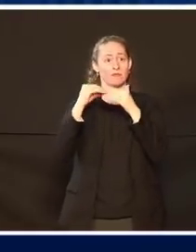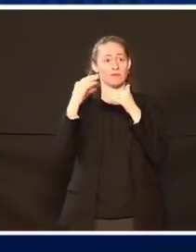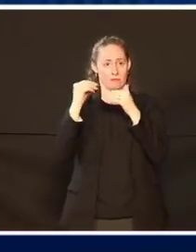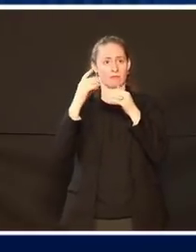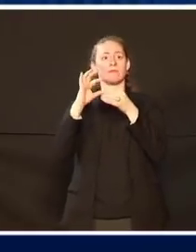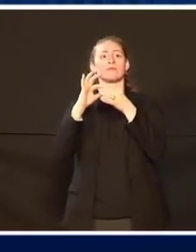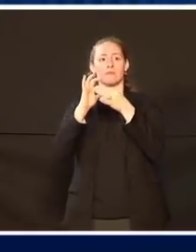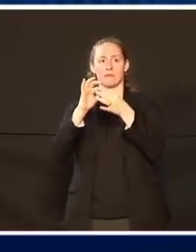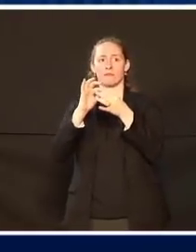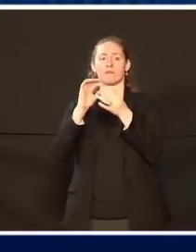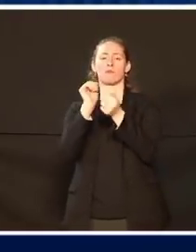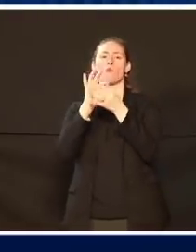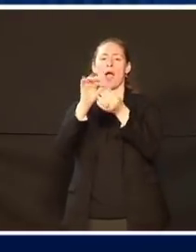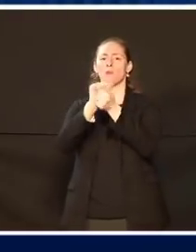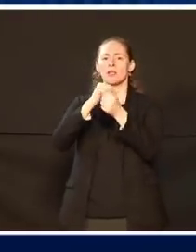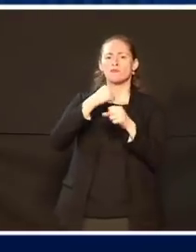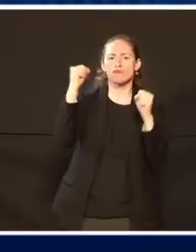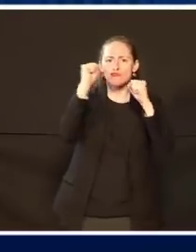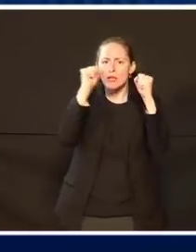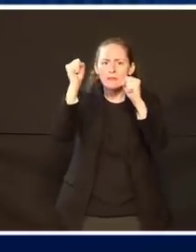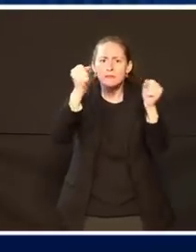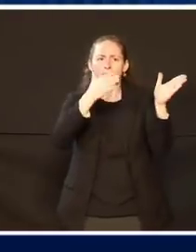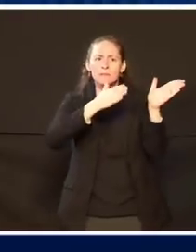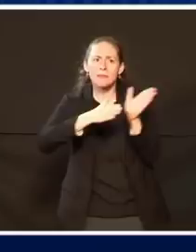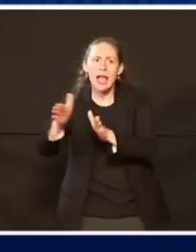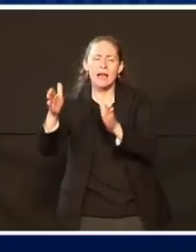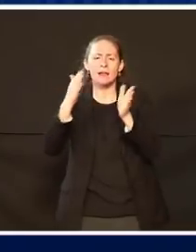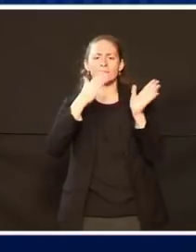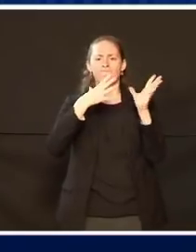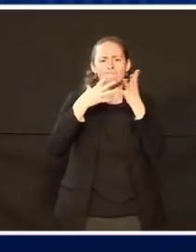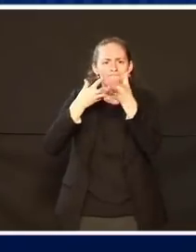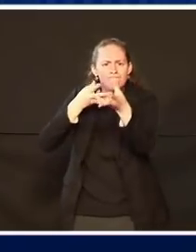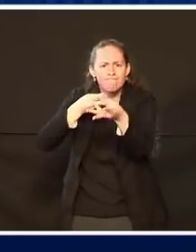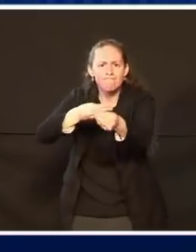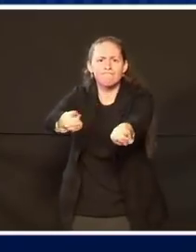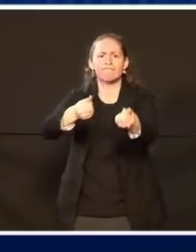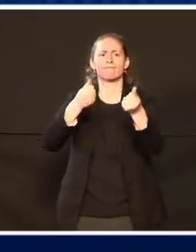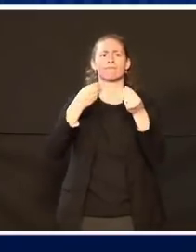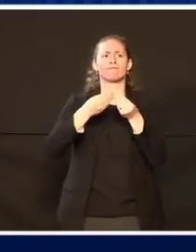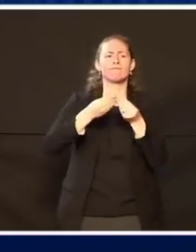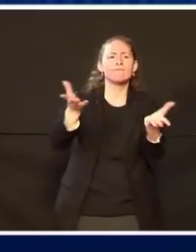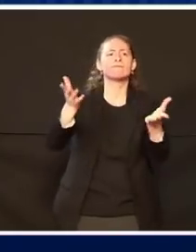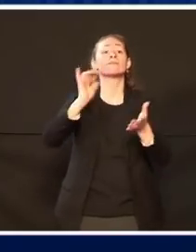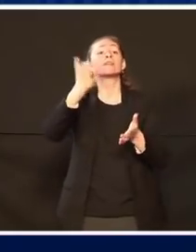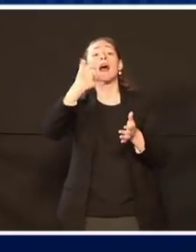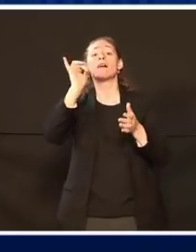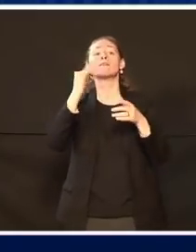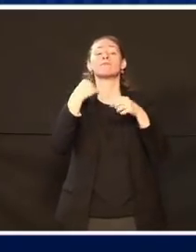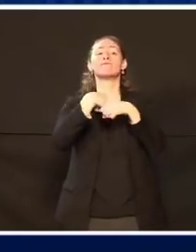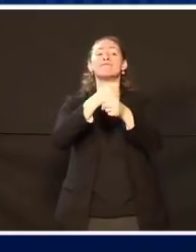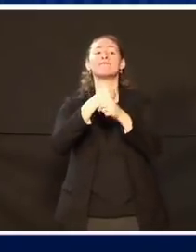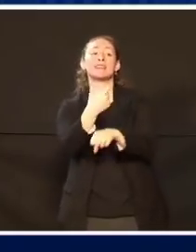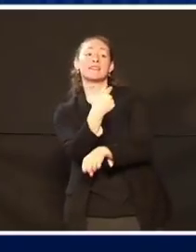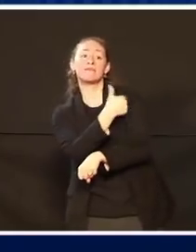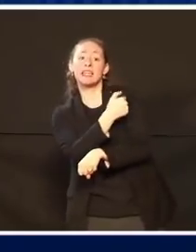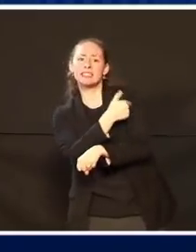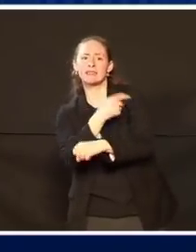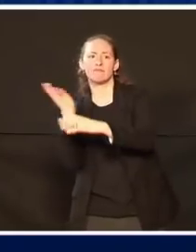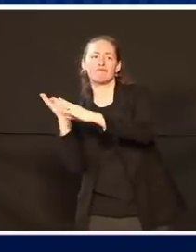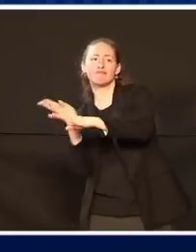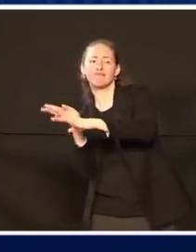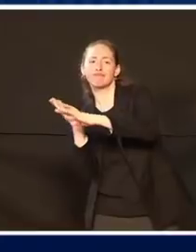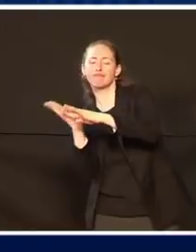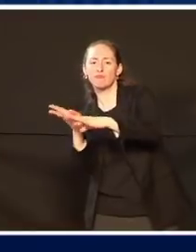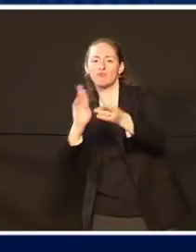investieren. Wir werden die Einrichtung von Impfstoff-Lokalitäten schaffen. Das ist bitter nötig, um die